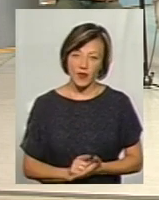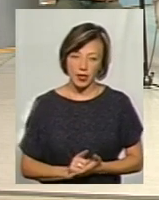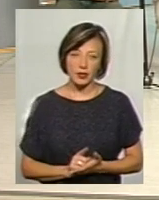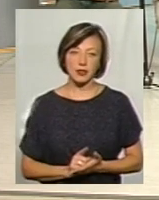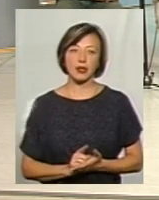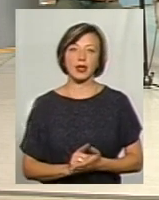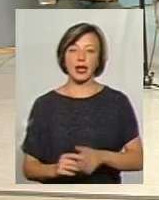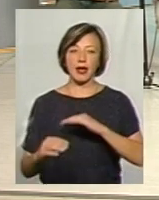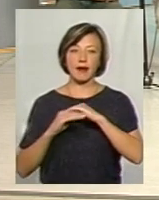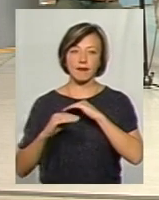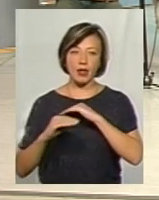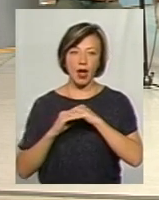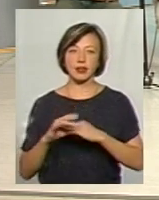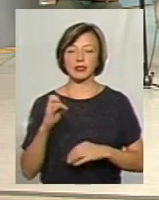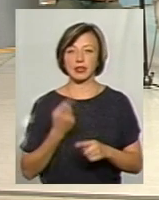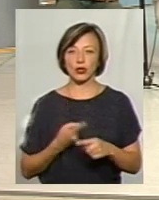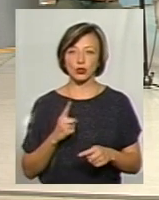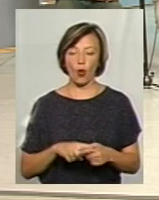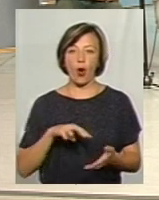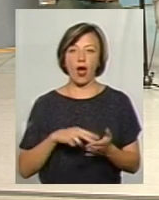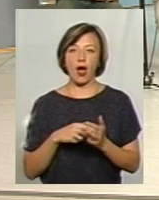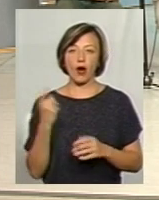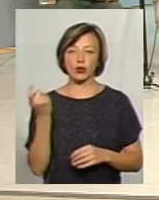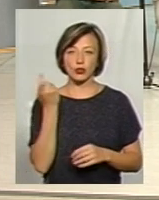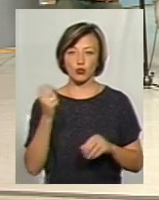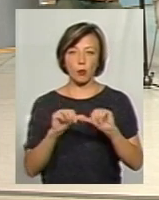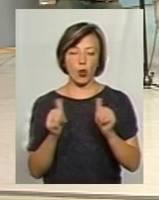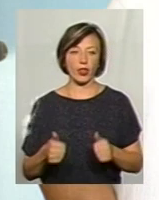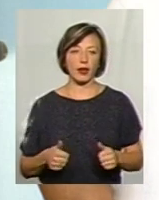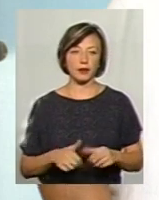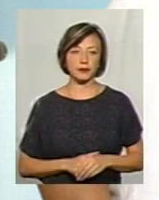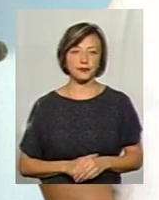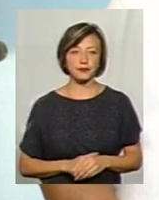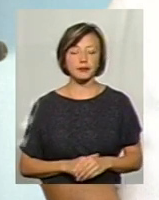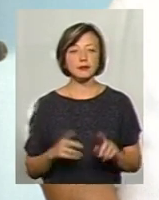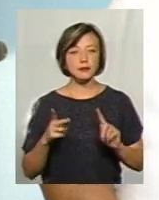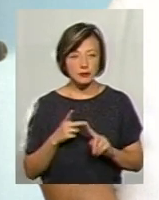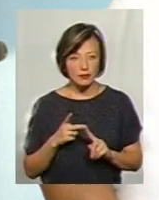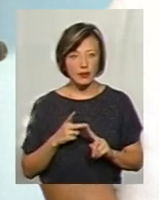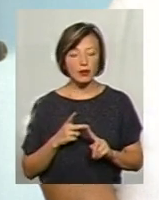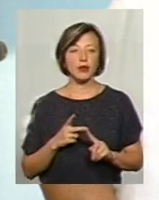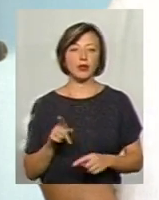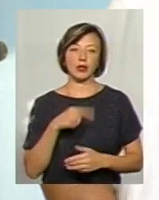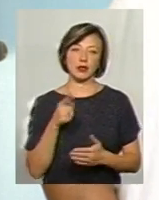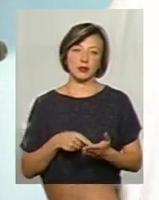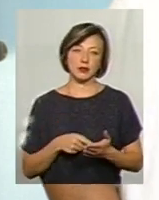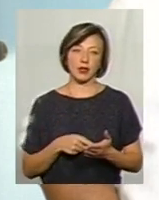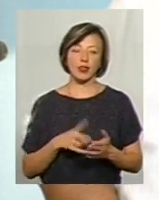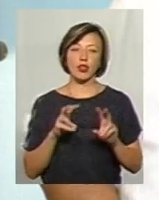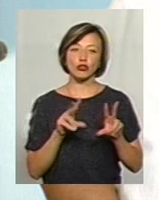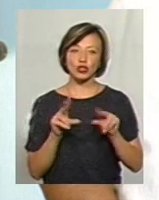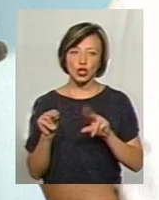рівнятися на цю економічну модель. Друге питання. Нас, на